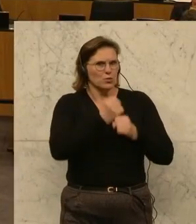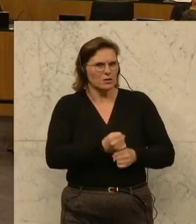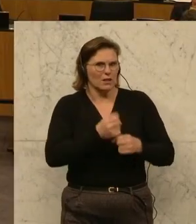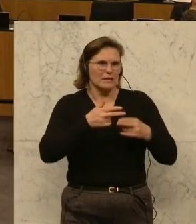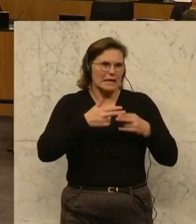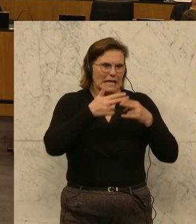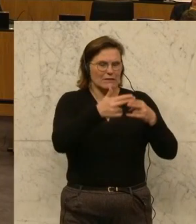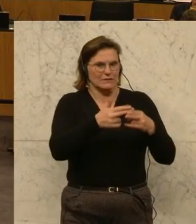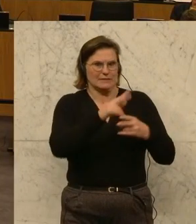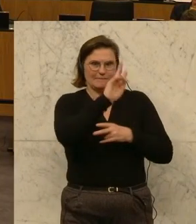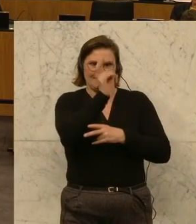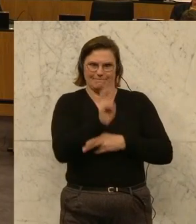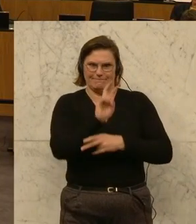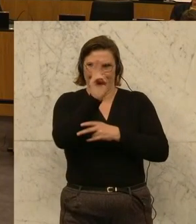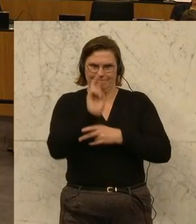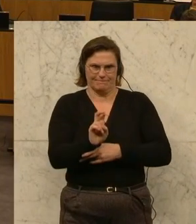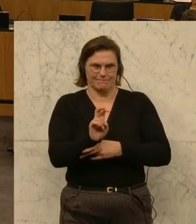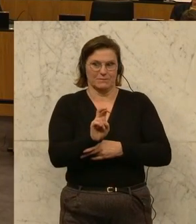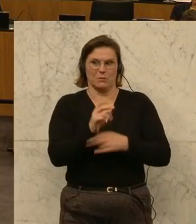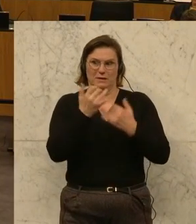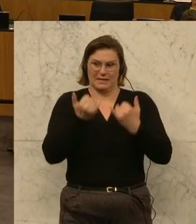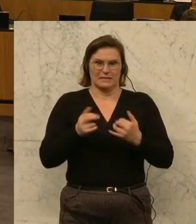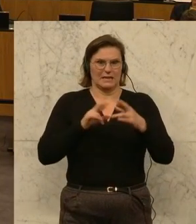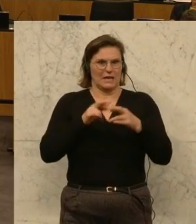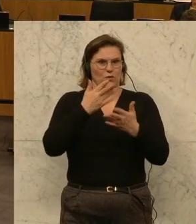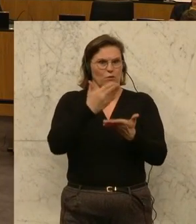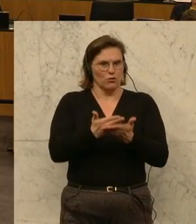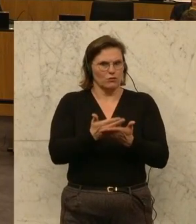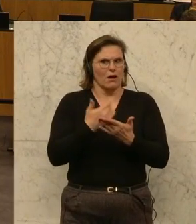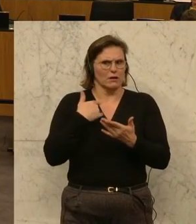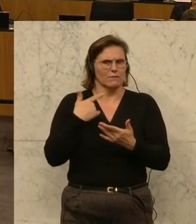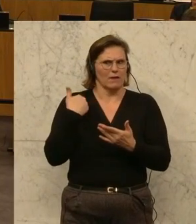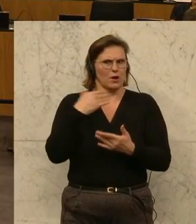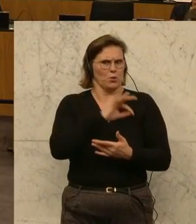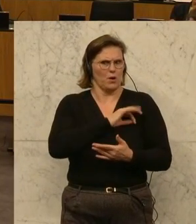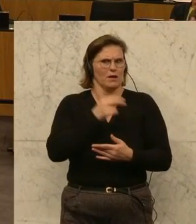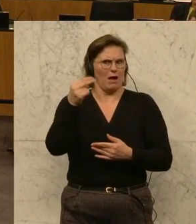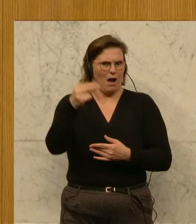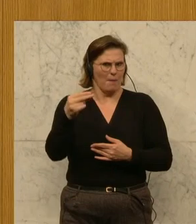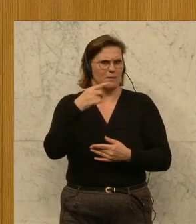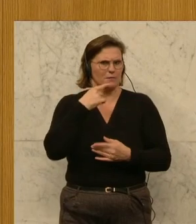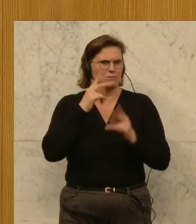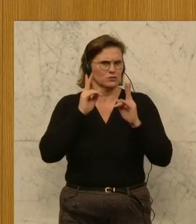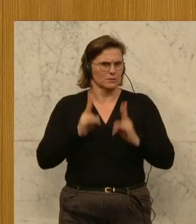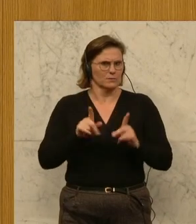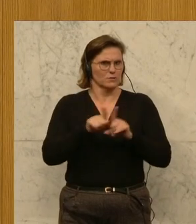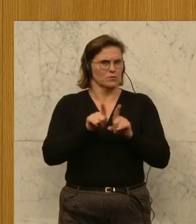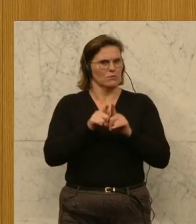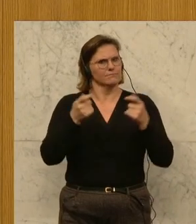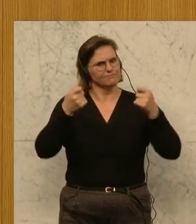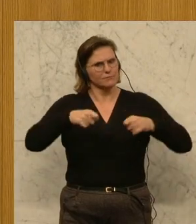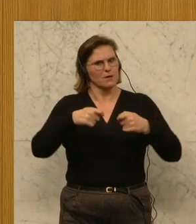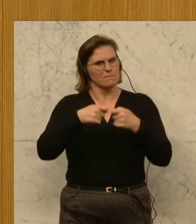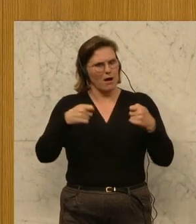bleibt zu hinterfragen. Die von dieser Regierung vorgeschlagen, da gebe ich den Herrn Kollegen Hammer schon sehr recht, und auch hier beschlossenen Maßnahmen und